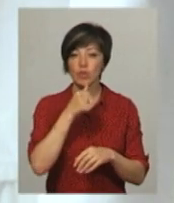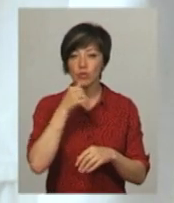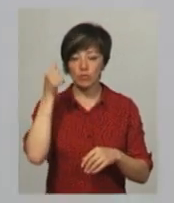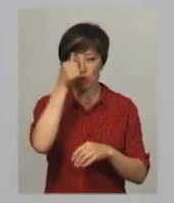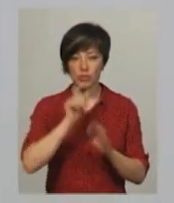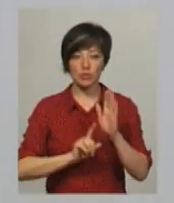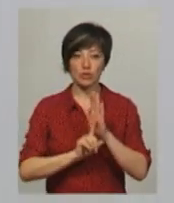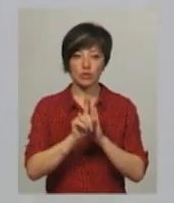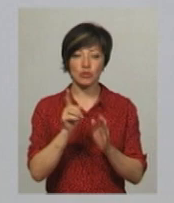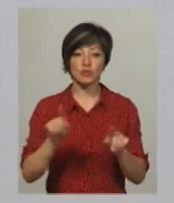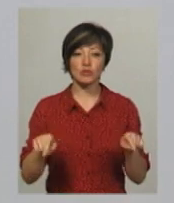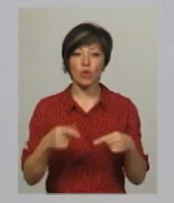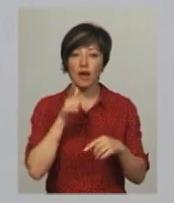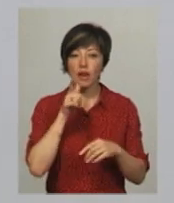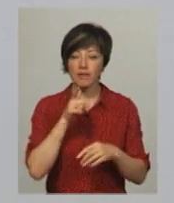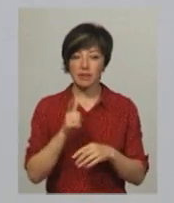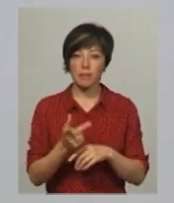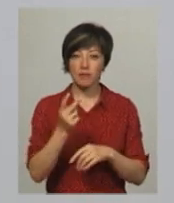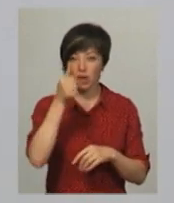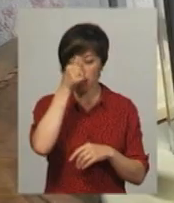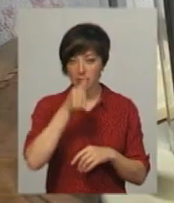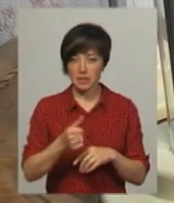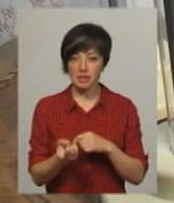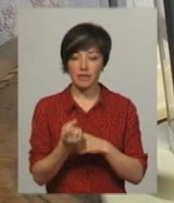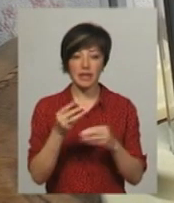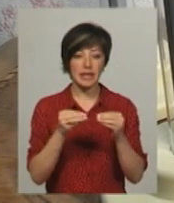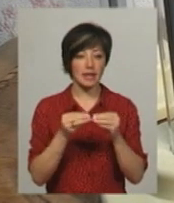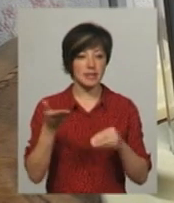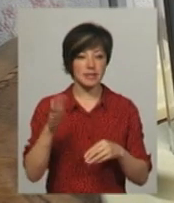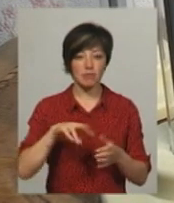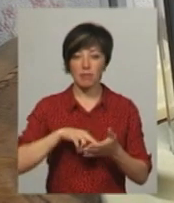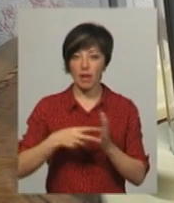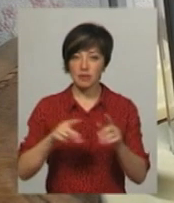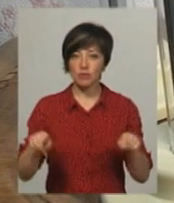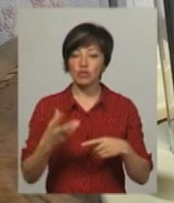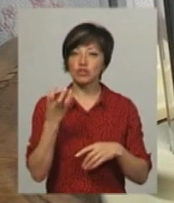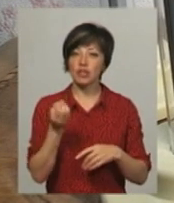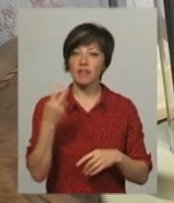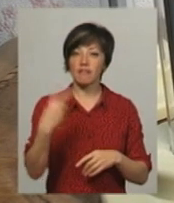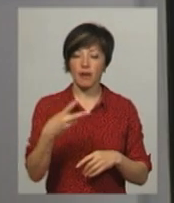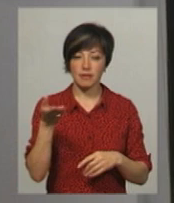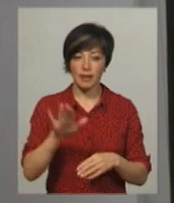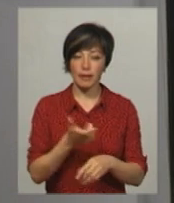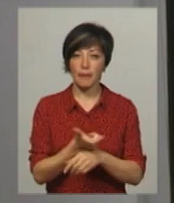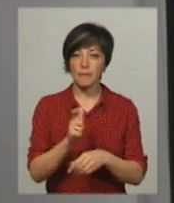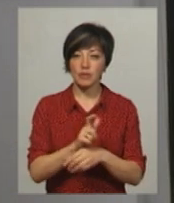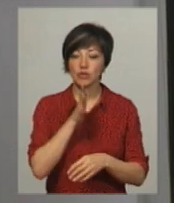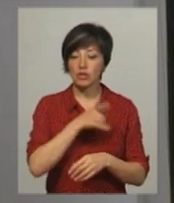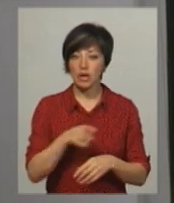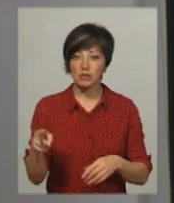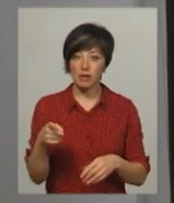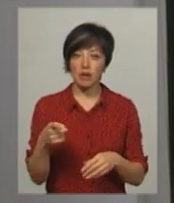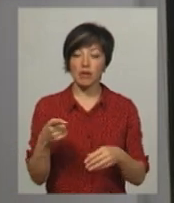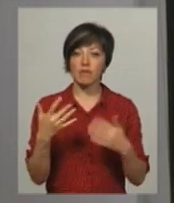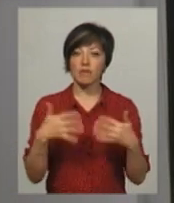створювати мікромініатюри з графіту. За півтора місяці їх з'явилося 10. У планах створити ще хоча б 20. Найбільше часу він витратив